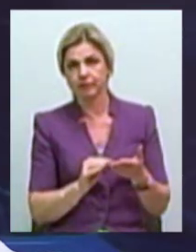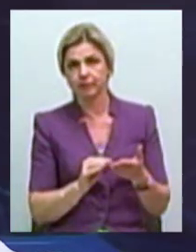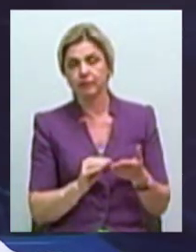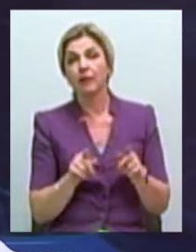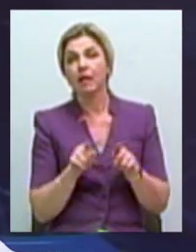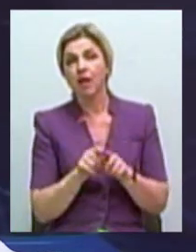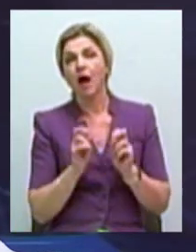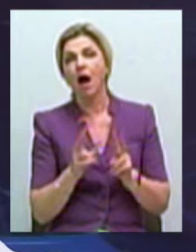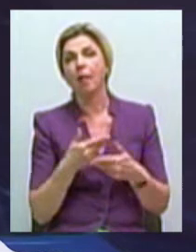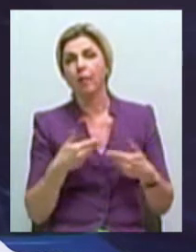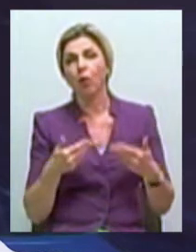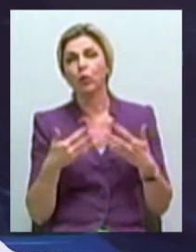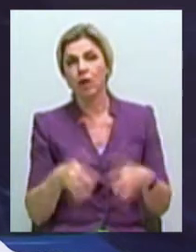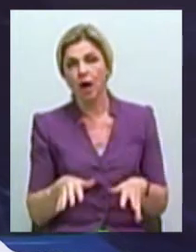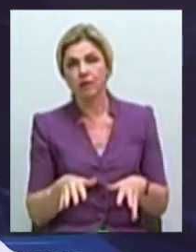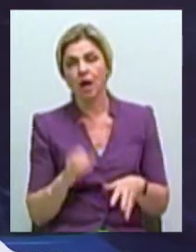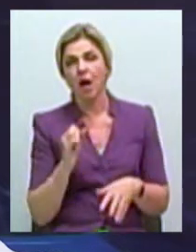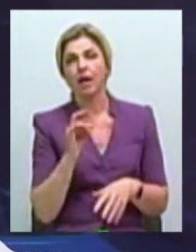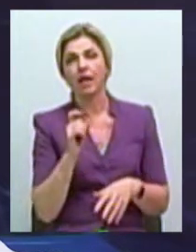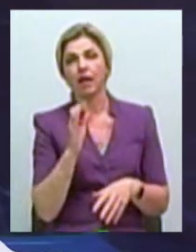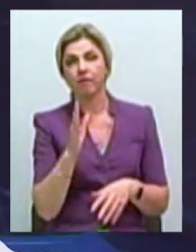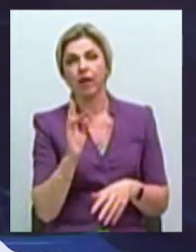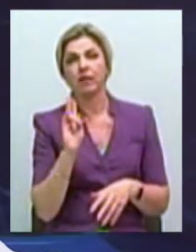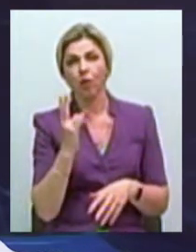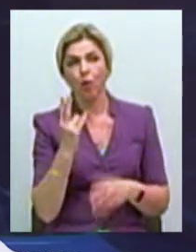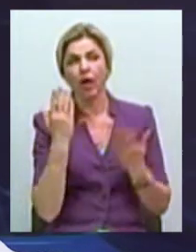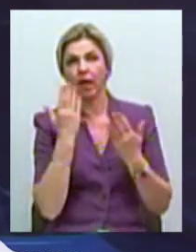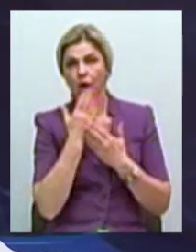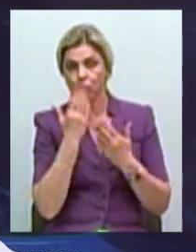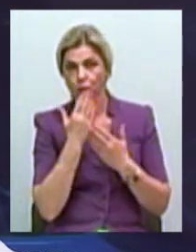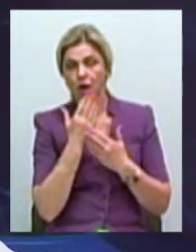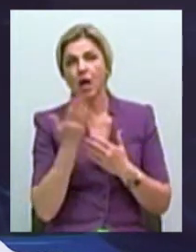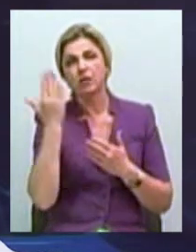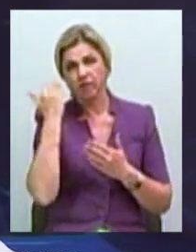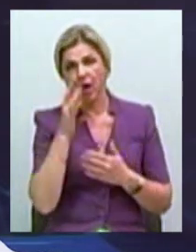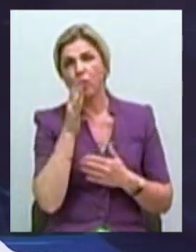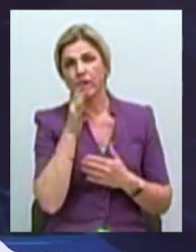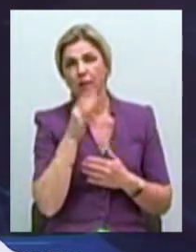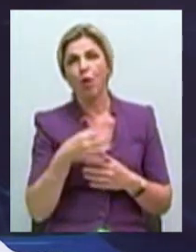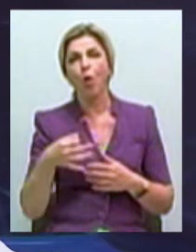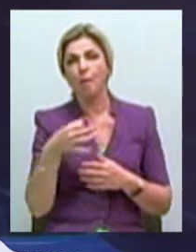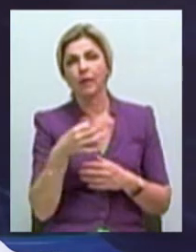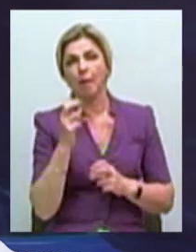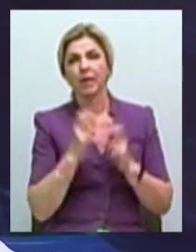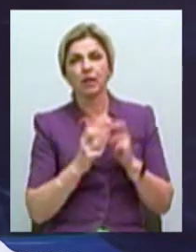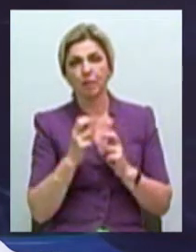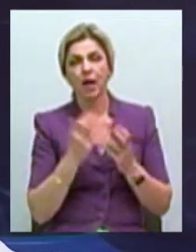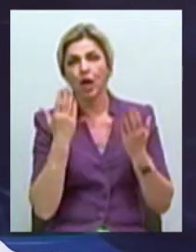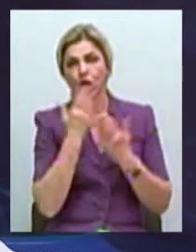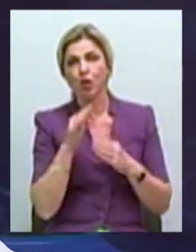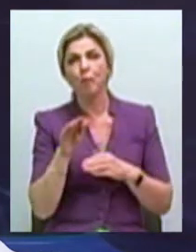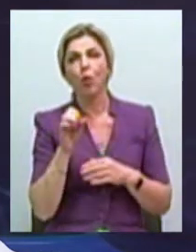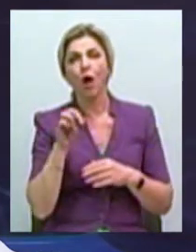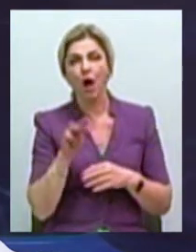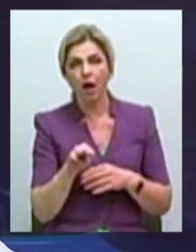так как мы утратили архив Николаевский кино, то есть в свое время областное предприятие Кинопрокат